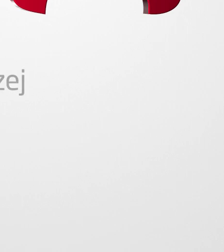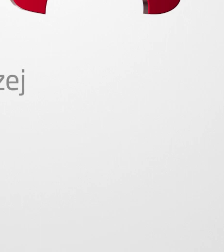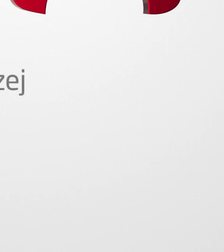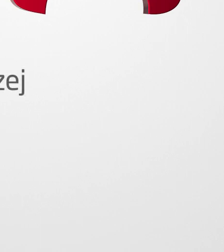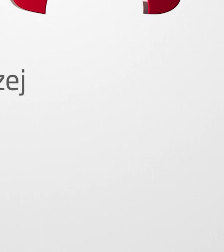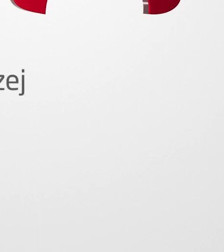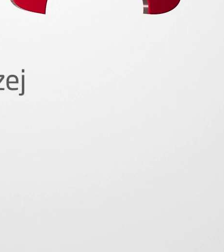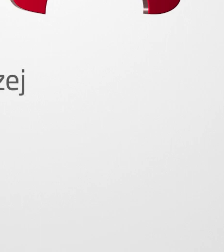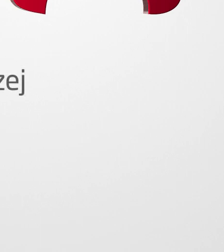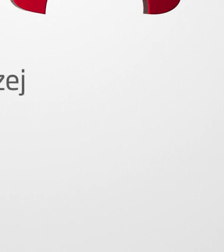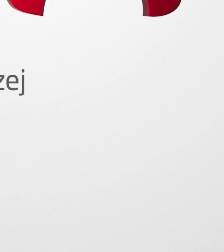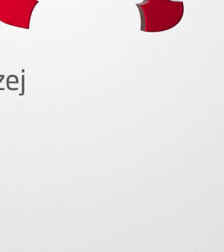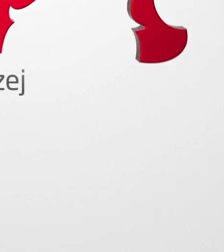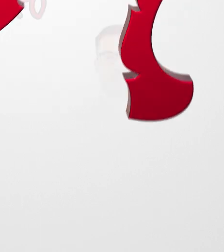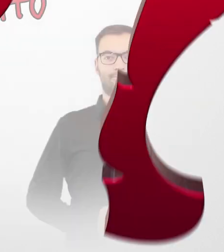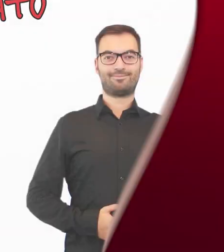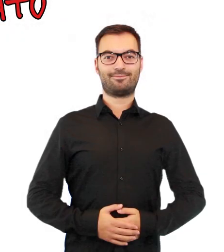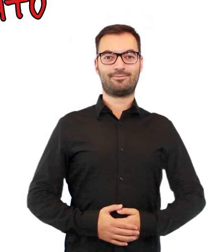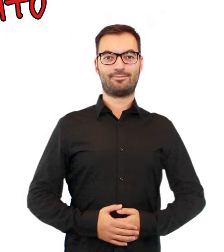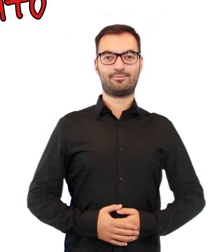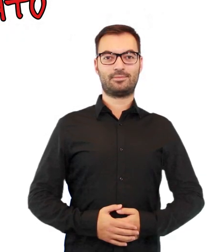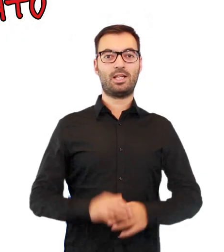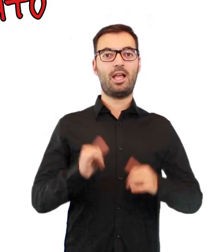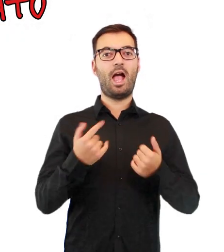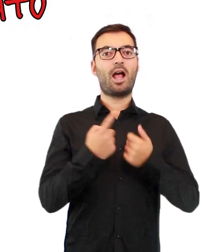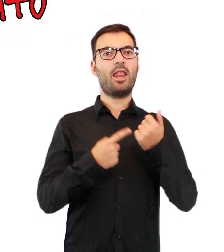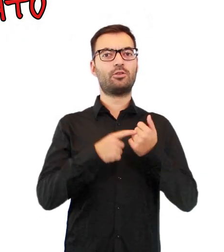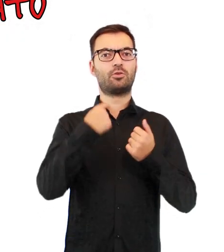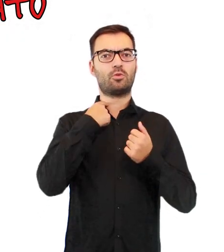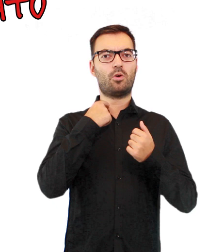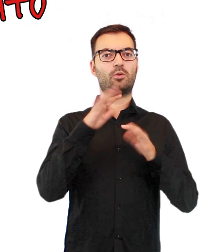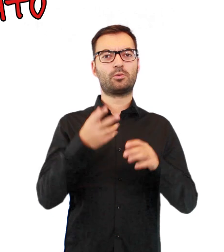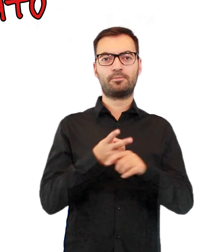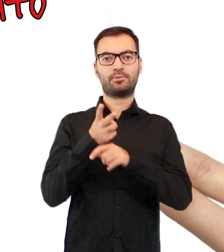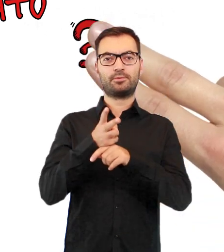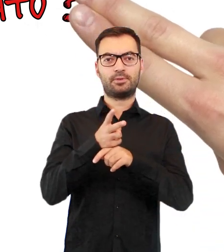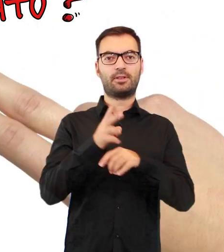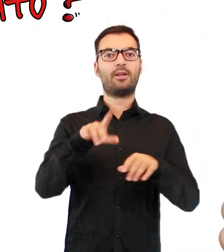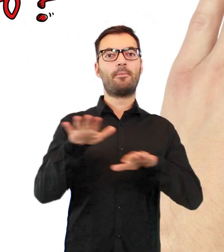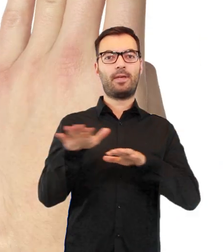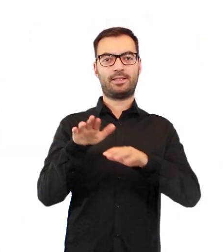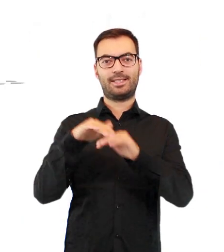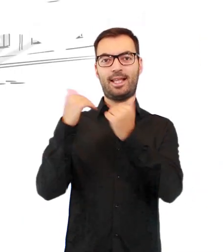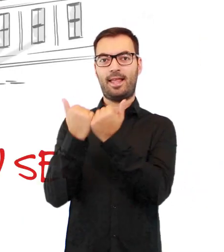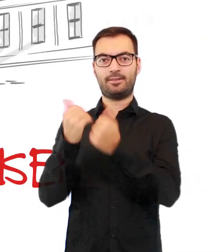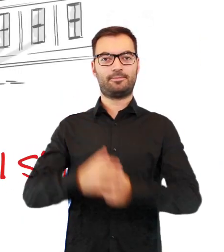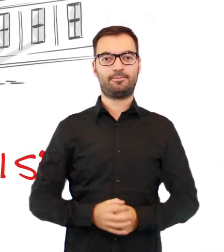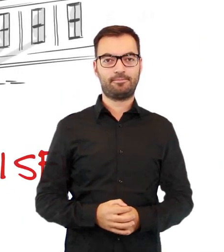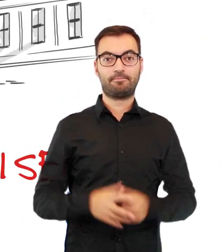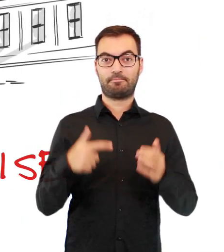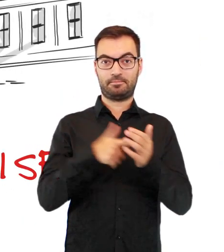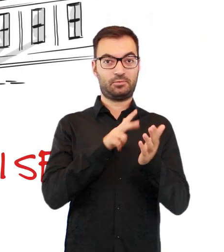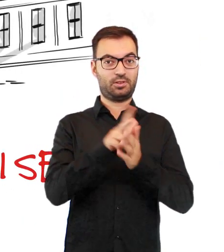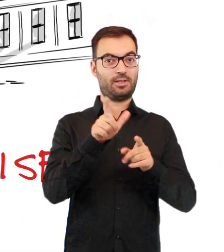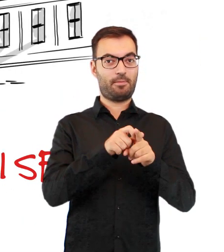Komunikat Państwowej Komisji Wyborczej. Jak przeliczane są głosy na mandaty w wyborach do Senatu? 13